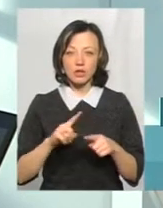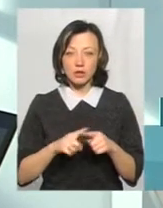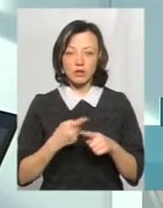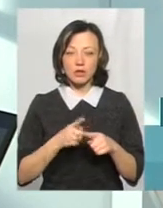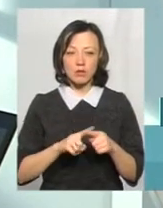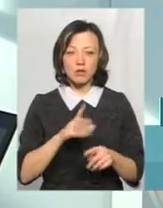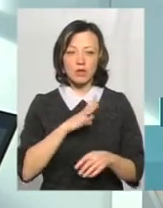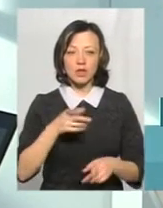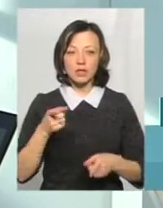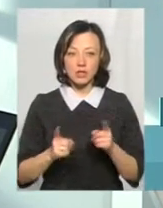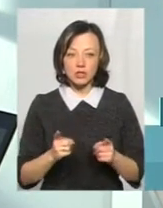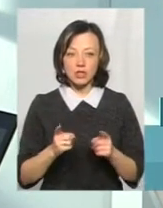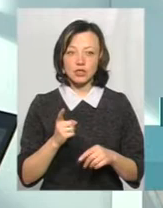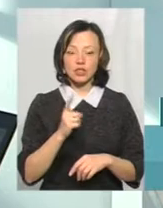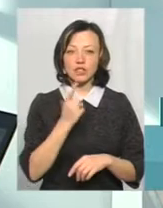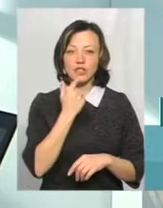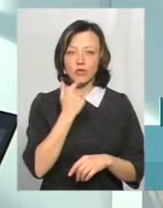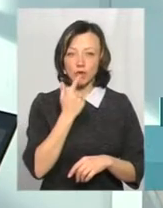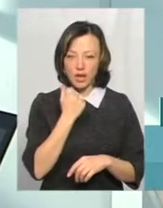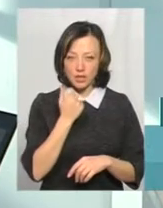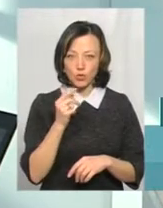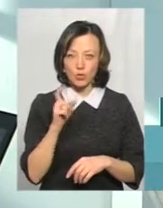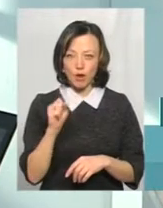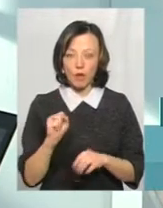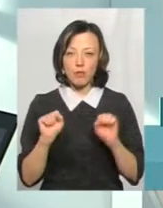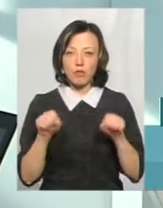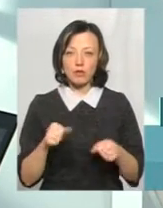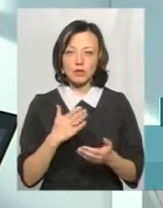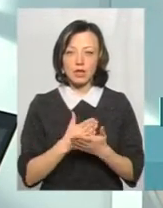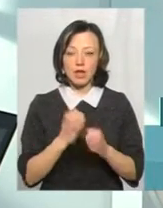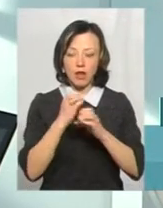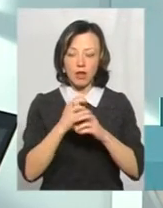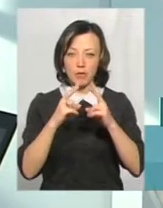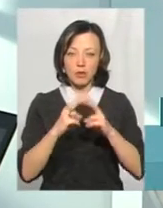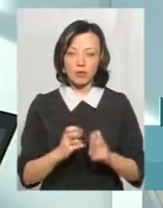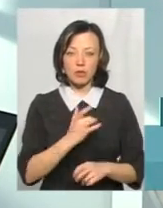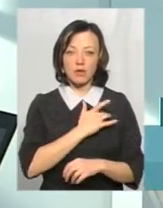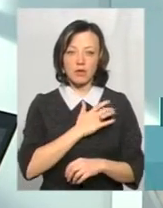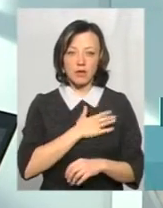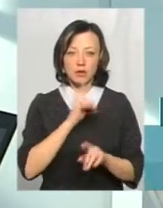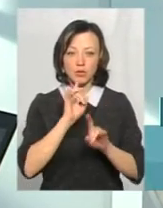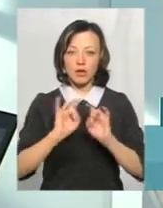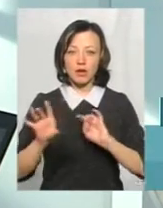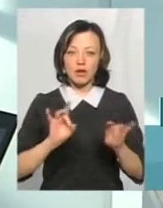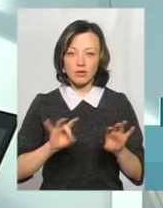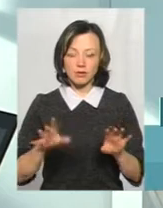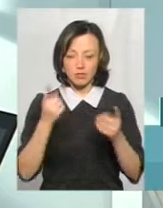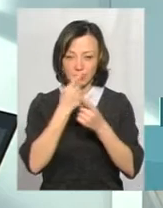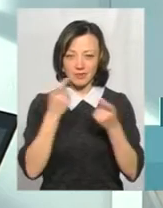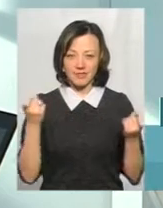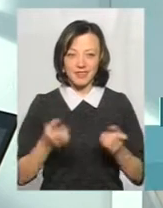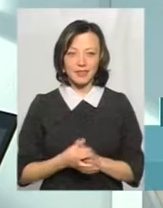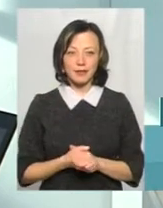то була дійсно червоничка або краснуха. Тому можна, є такі лабораторії приватні, не буду вам тут вже в ефірі розказувати,